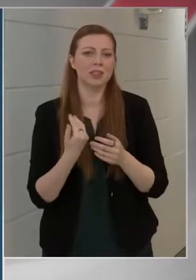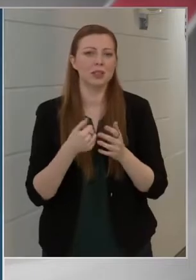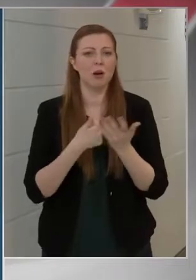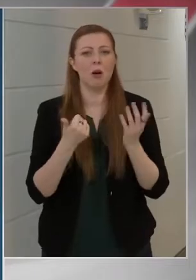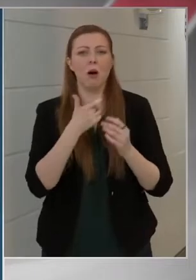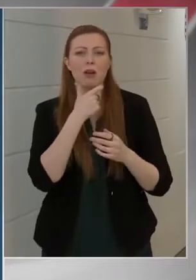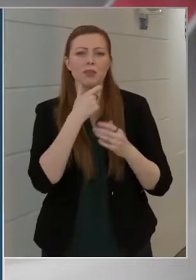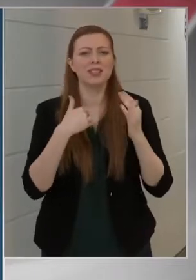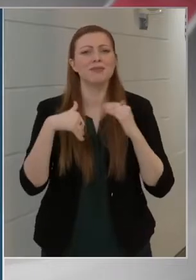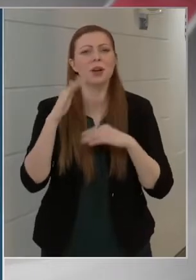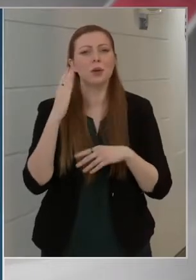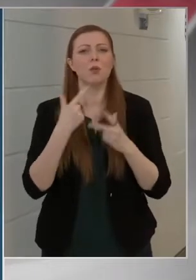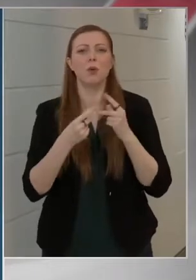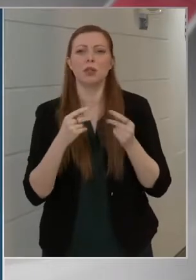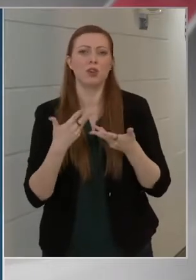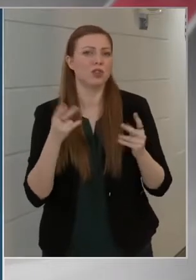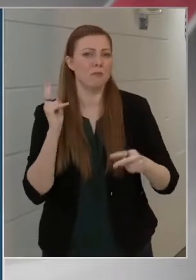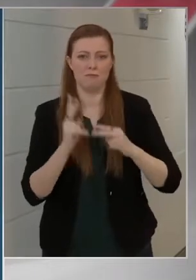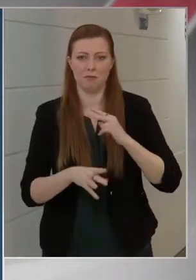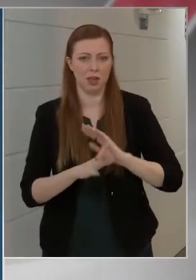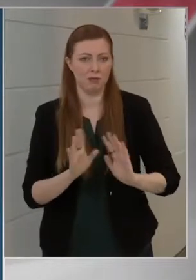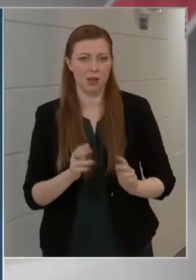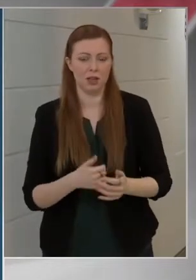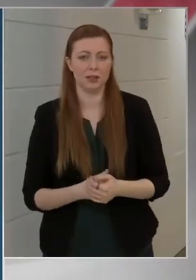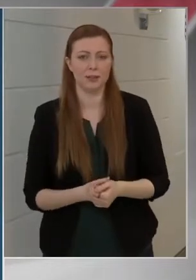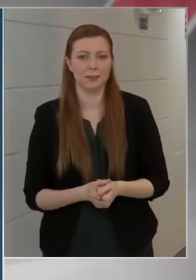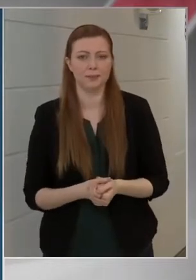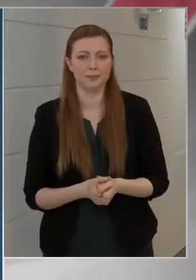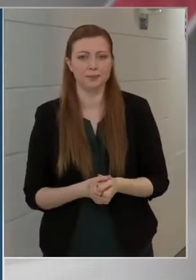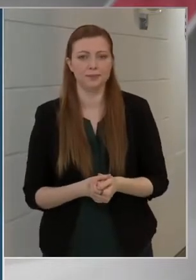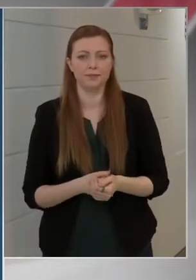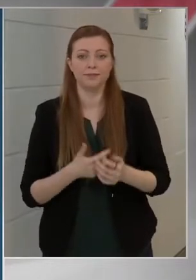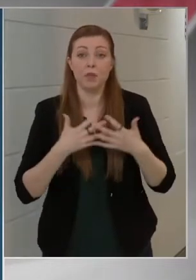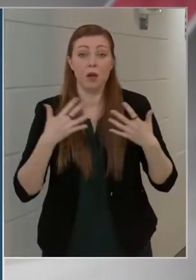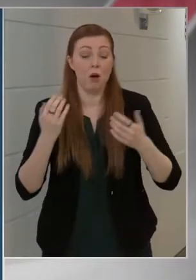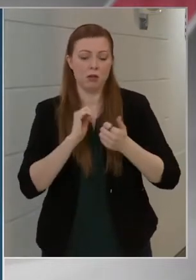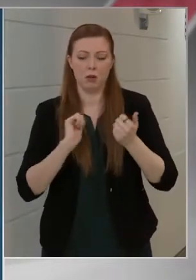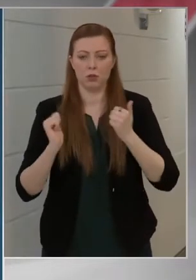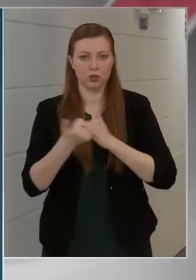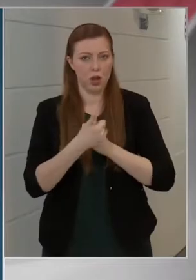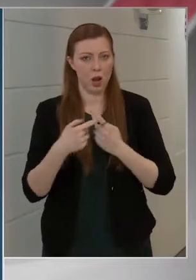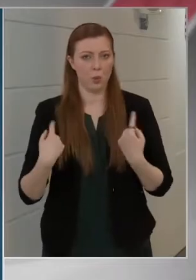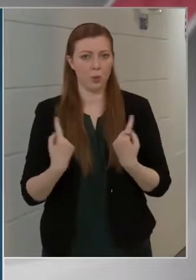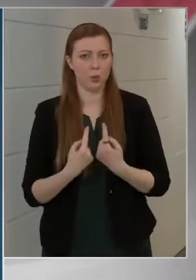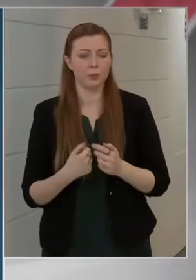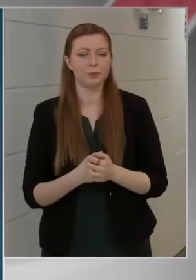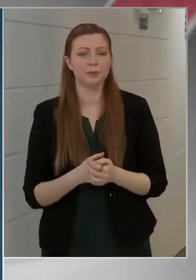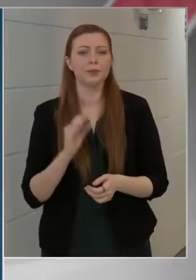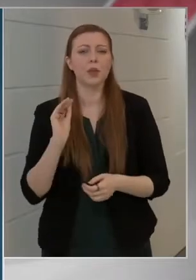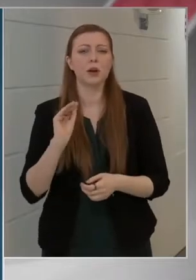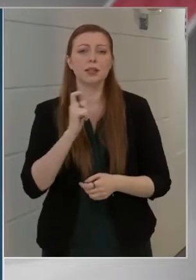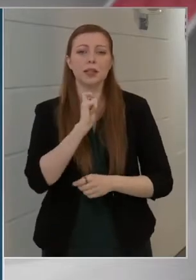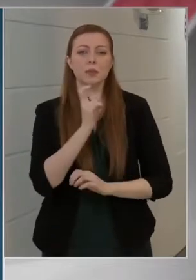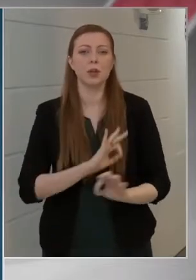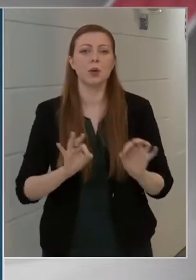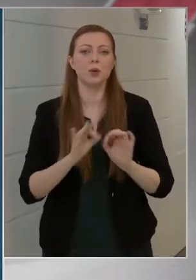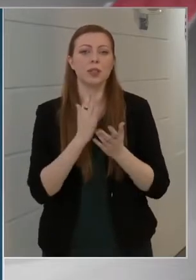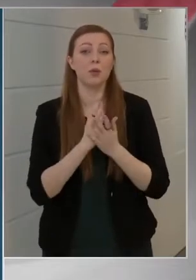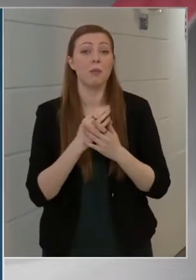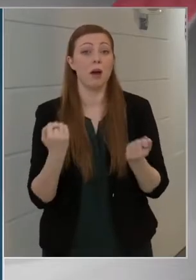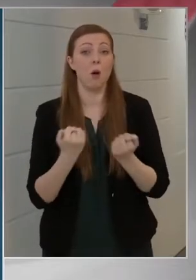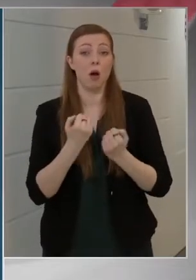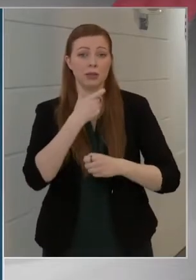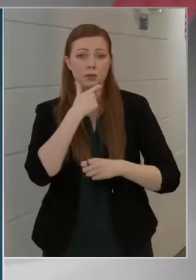felüliek oltásával sem végeztek. Ez hatalmas előny, ez azt jelenti, hogy Magyarországon már az aktív